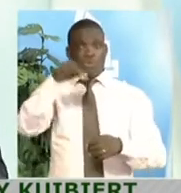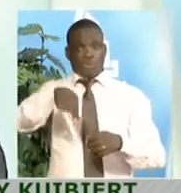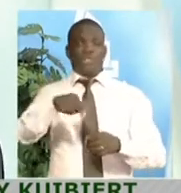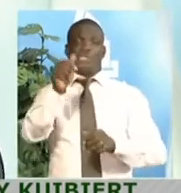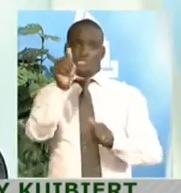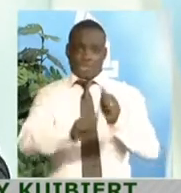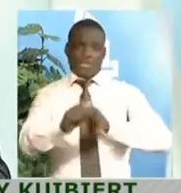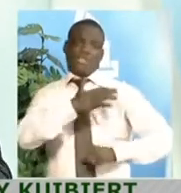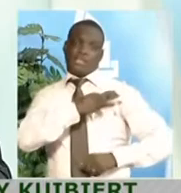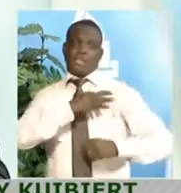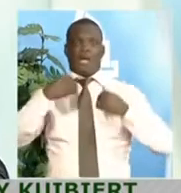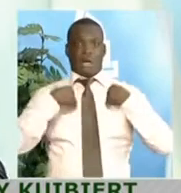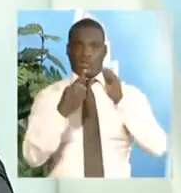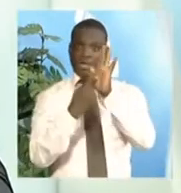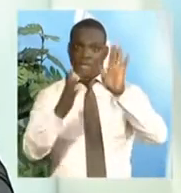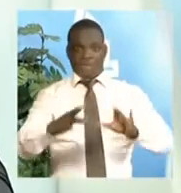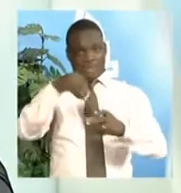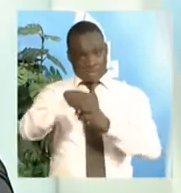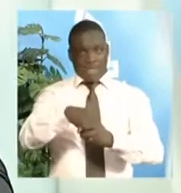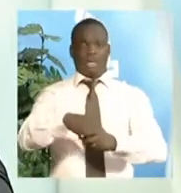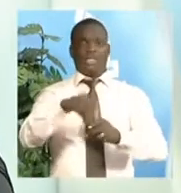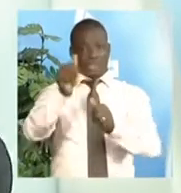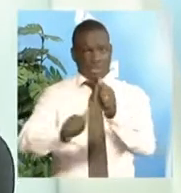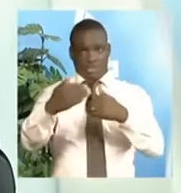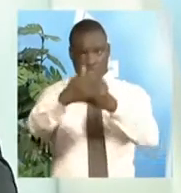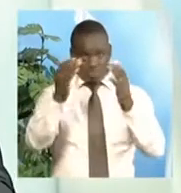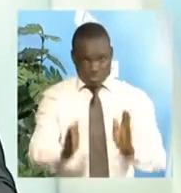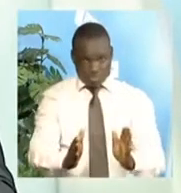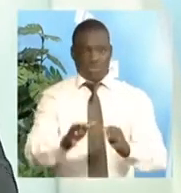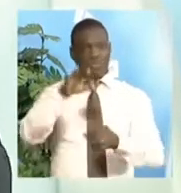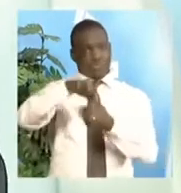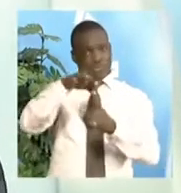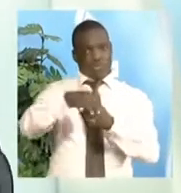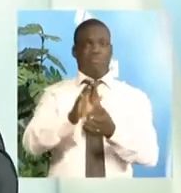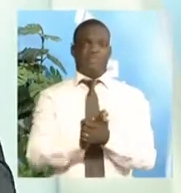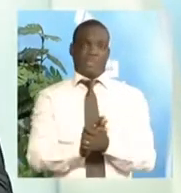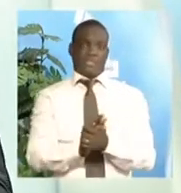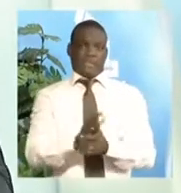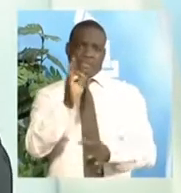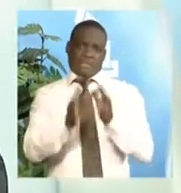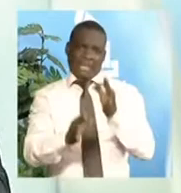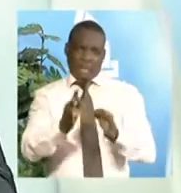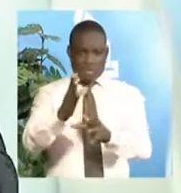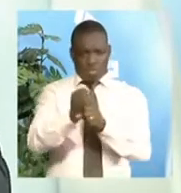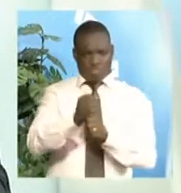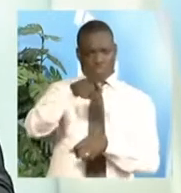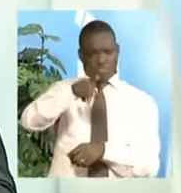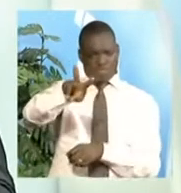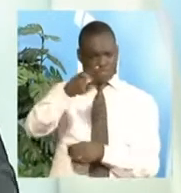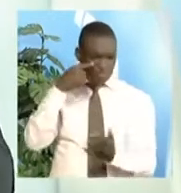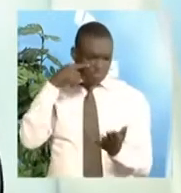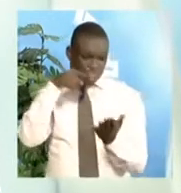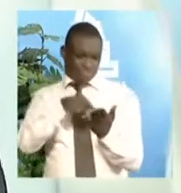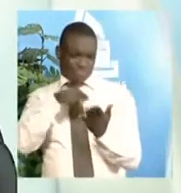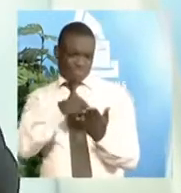détenteur de ce procès verbal, il leur est loisible. Si bien entendu, ils constatent que les résultats qui sont proclamés,